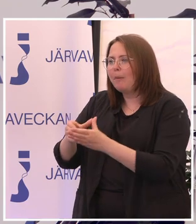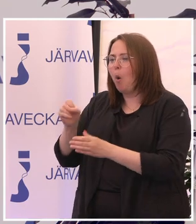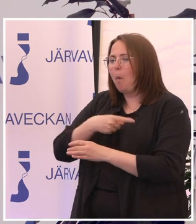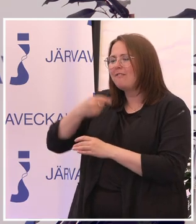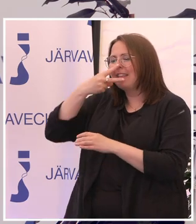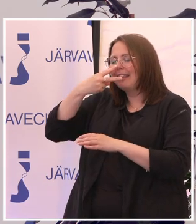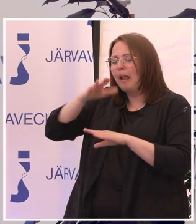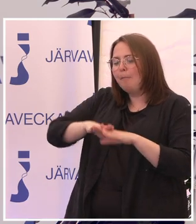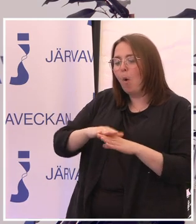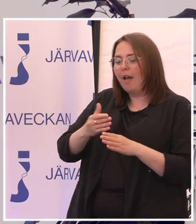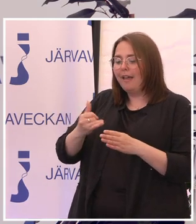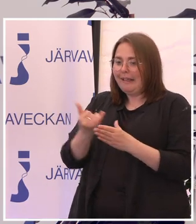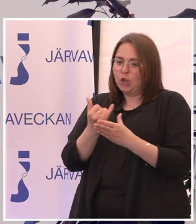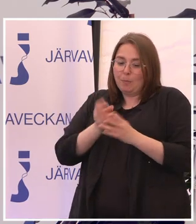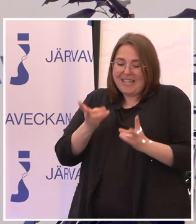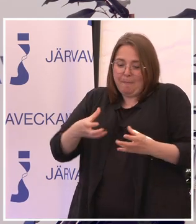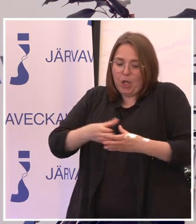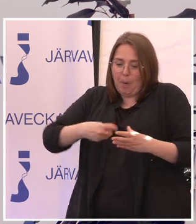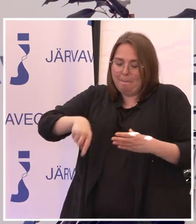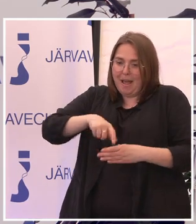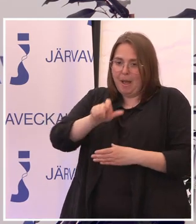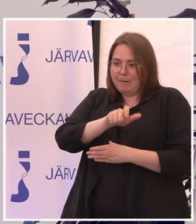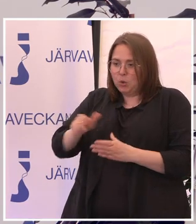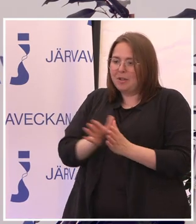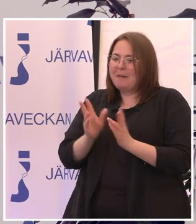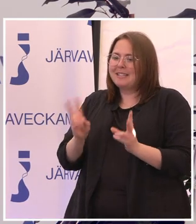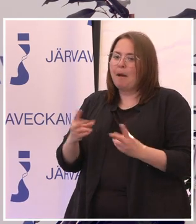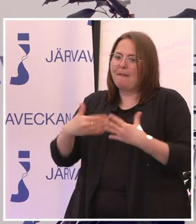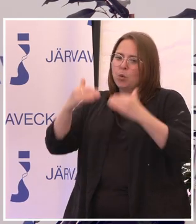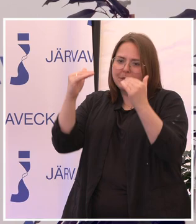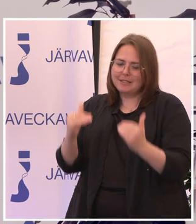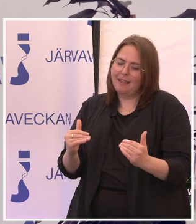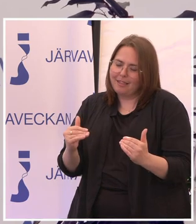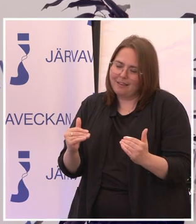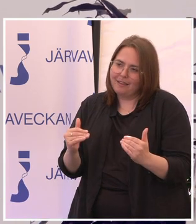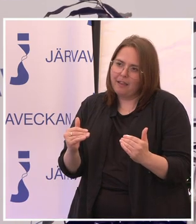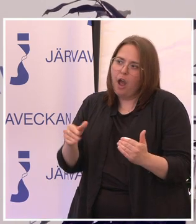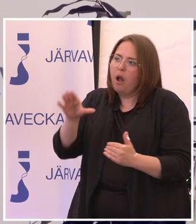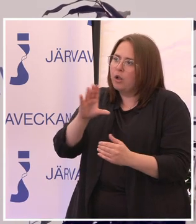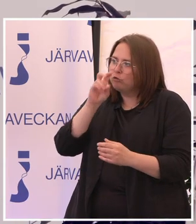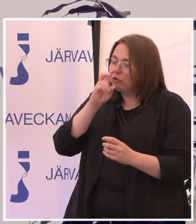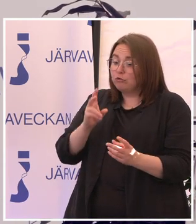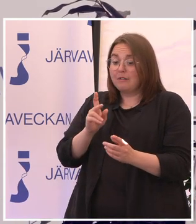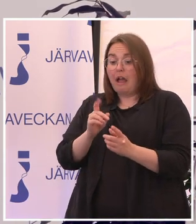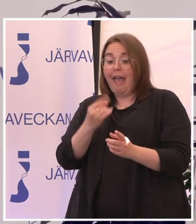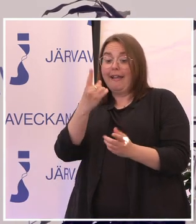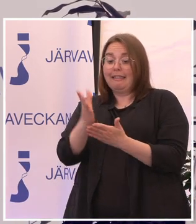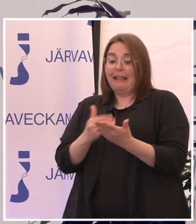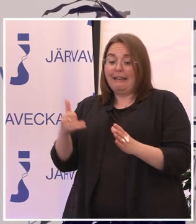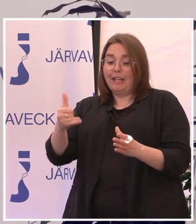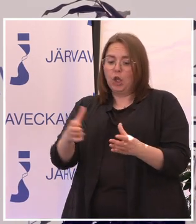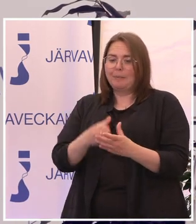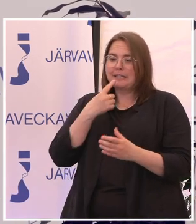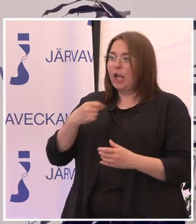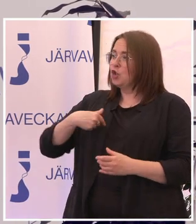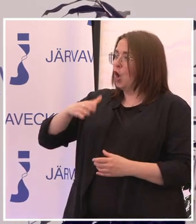inom samma grupp, personer med samma funktionsnedsättning. Så kan det vara så att en del i den gruppen säger,